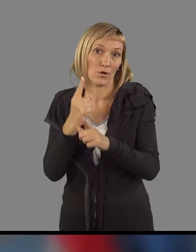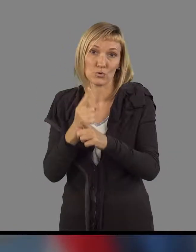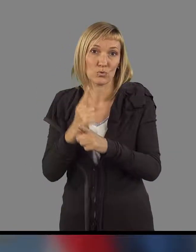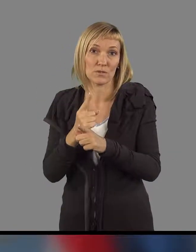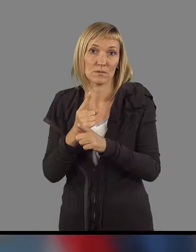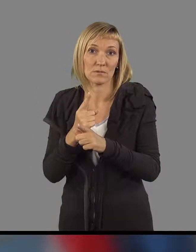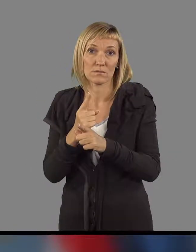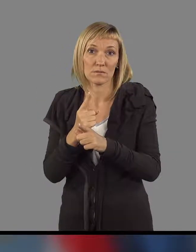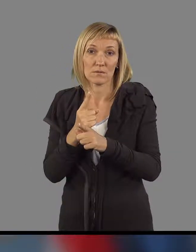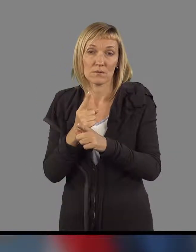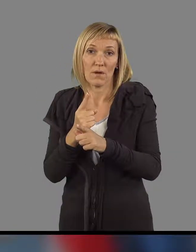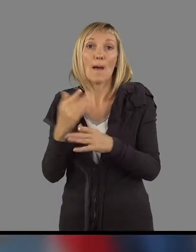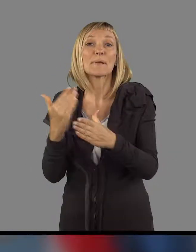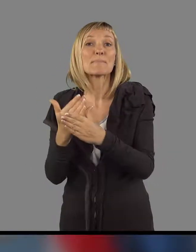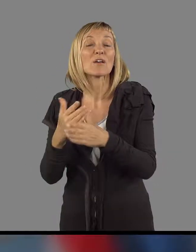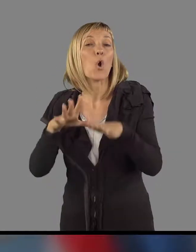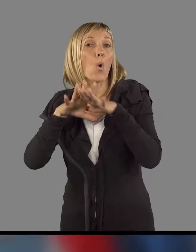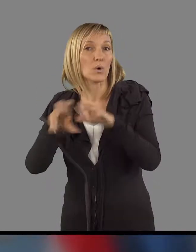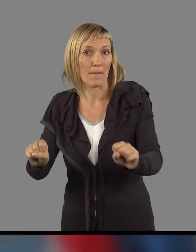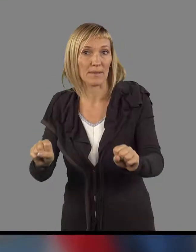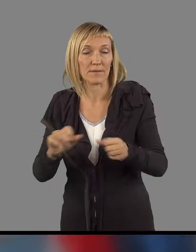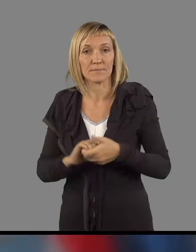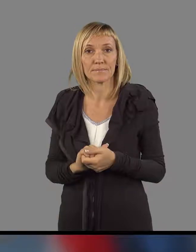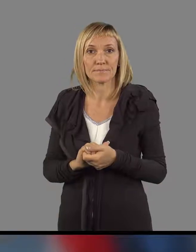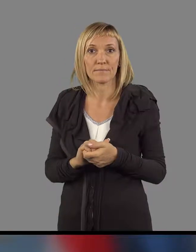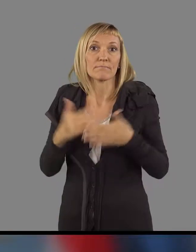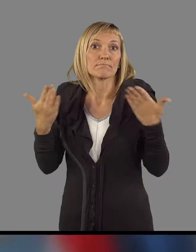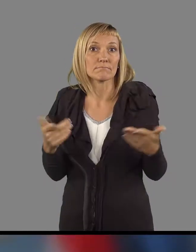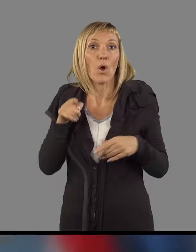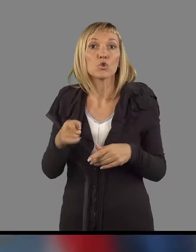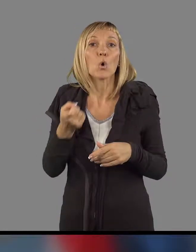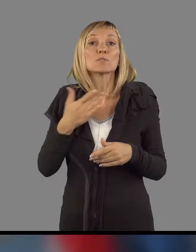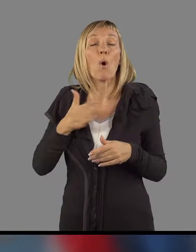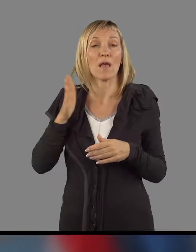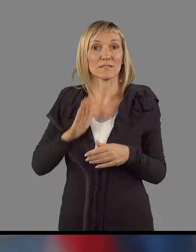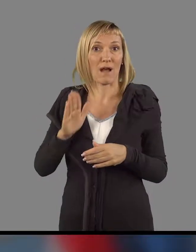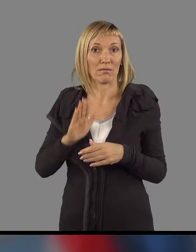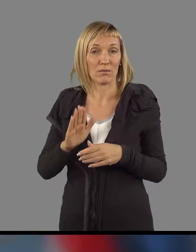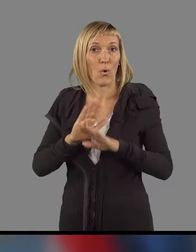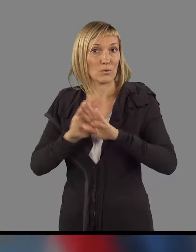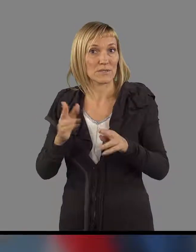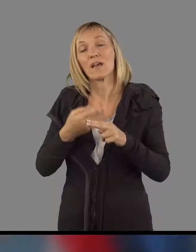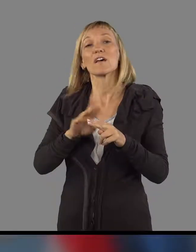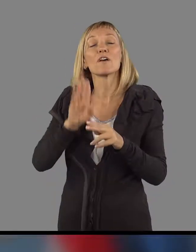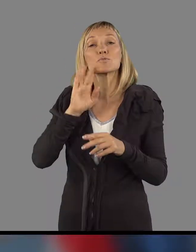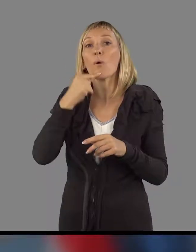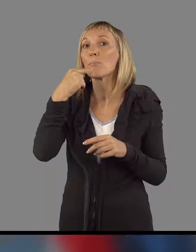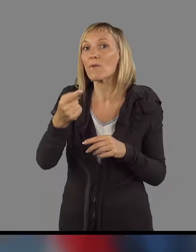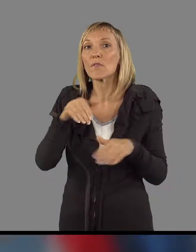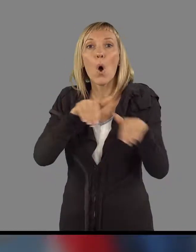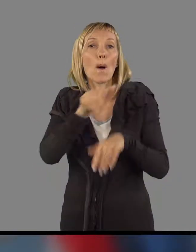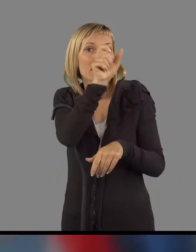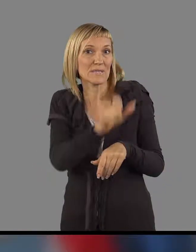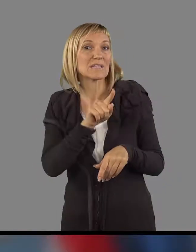primerno ukrepati. Toliko z moje strani, več bo povedal